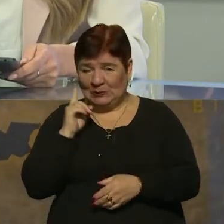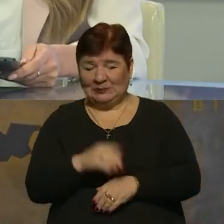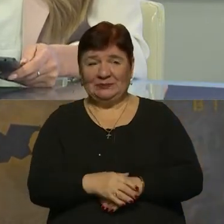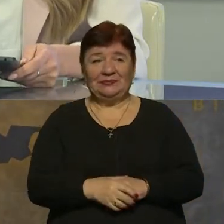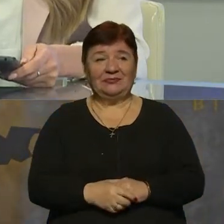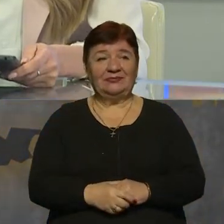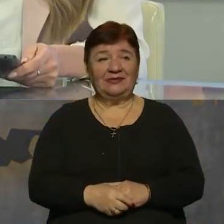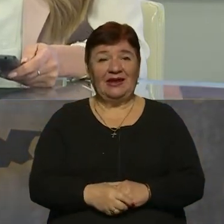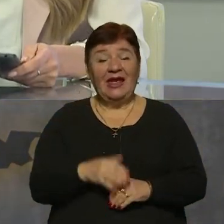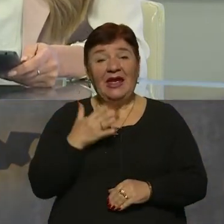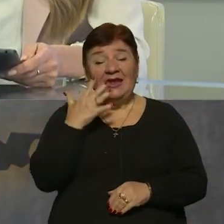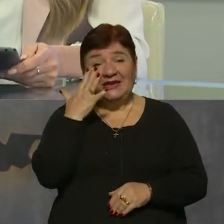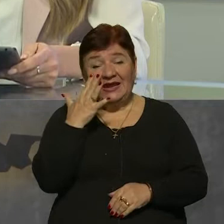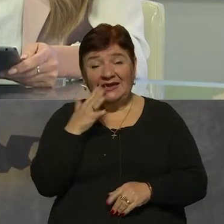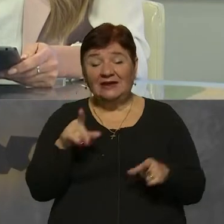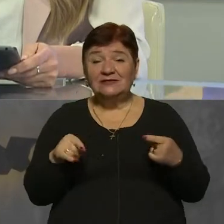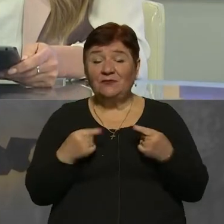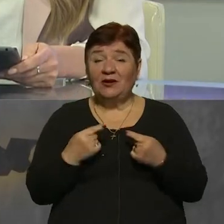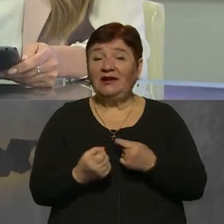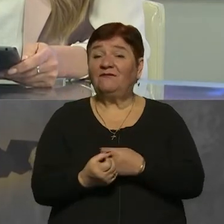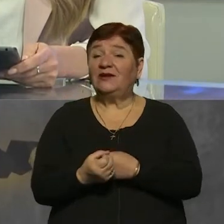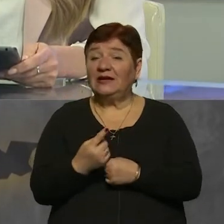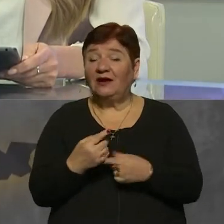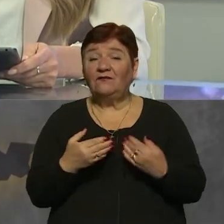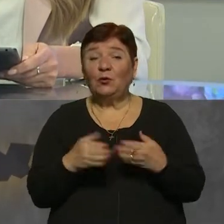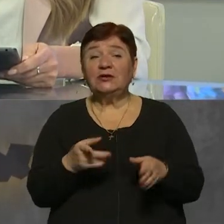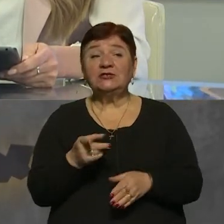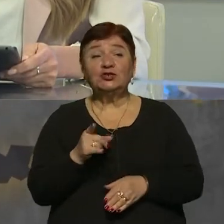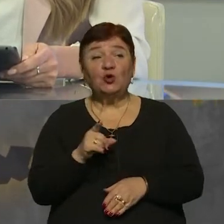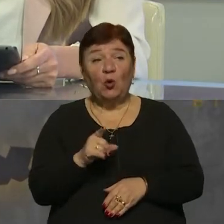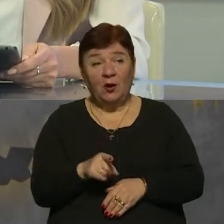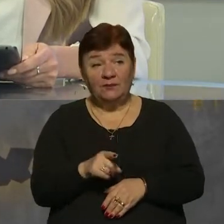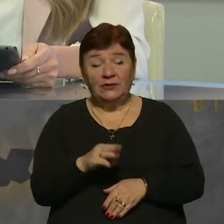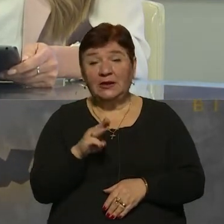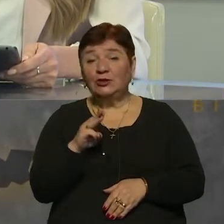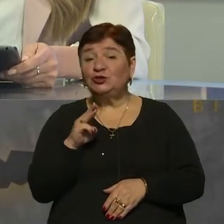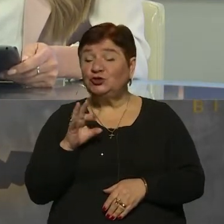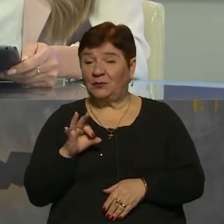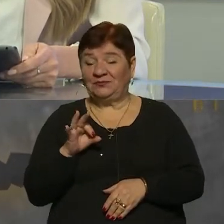Ідея створення застосунку виникла, виходячи з того, що